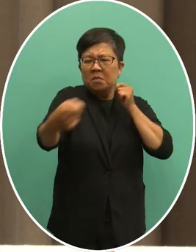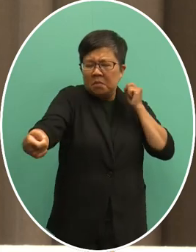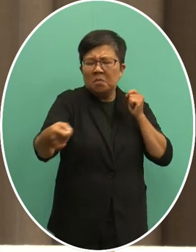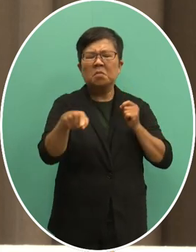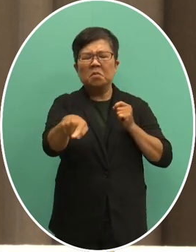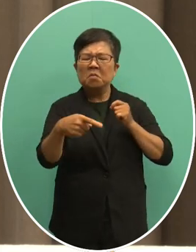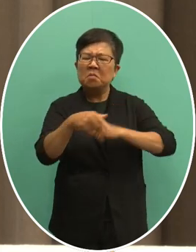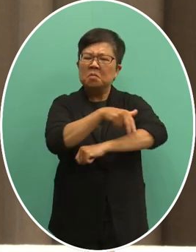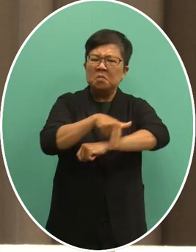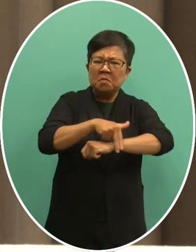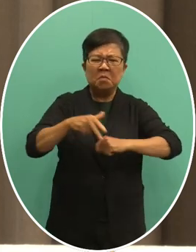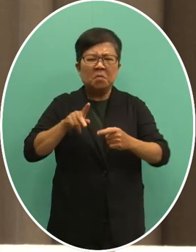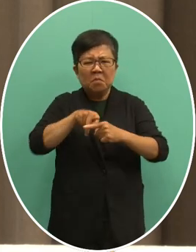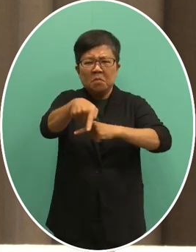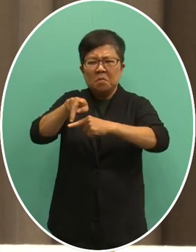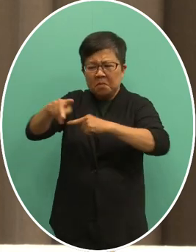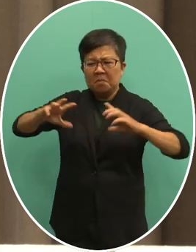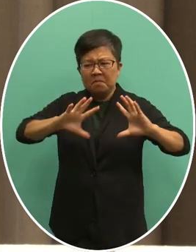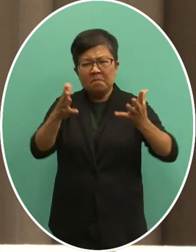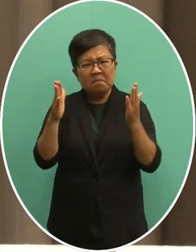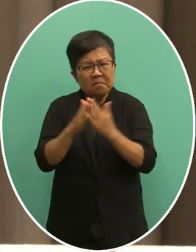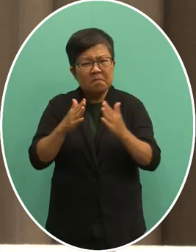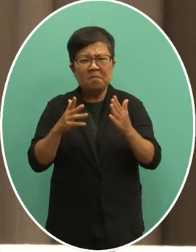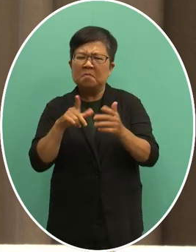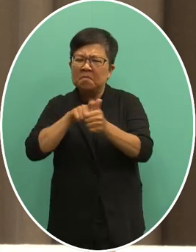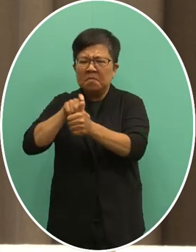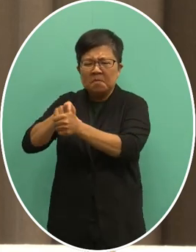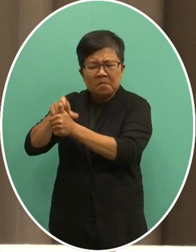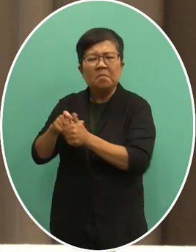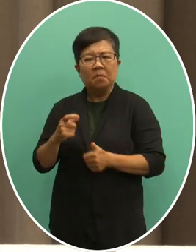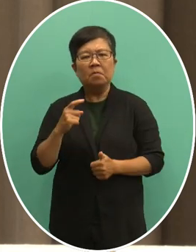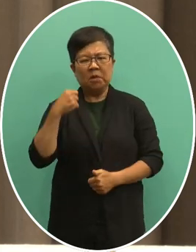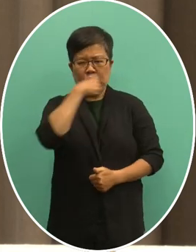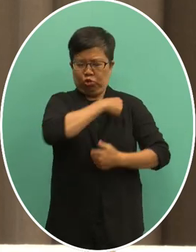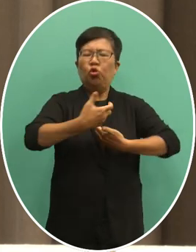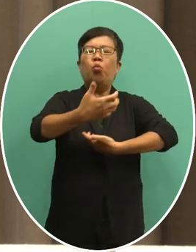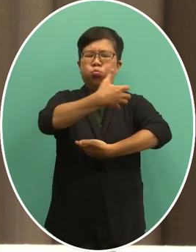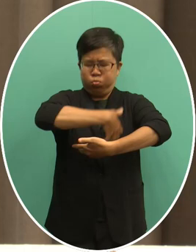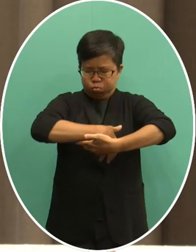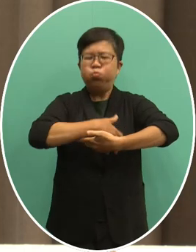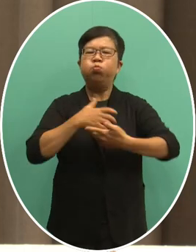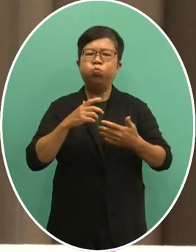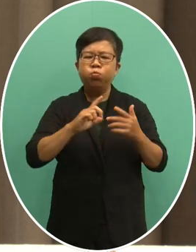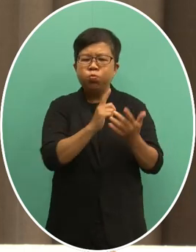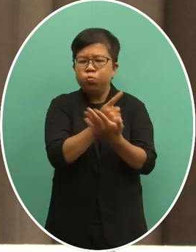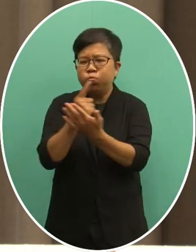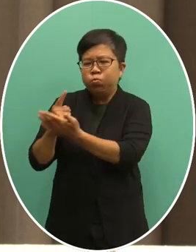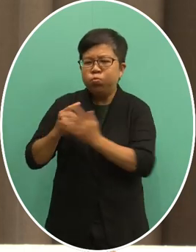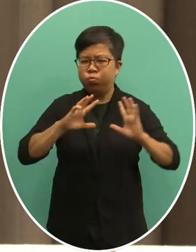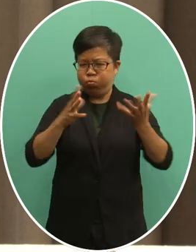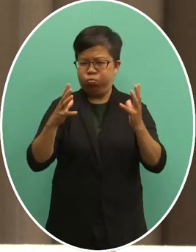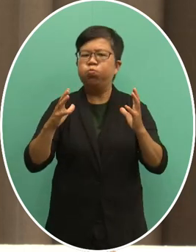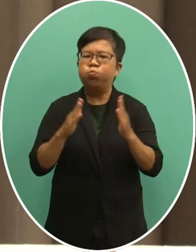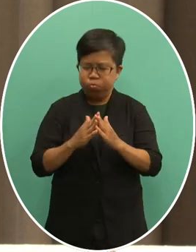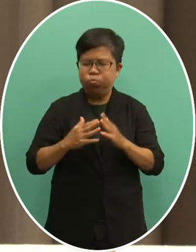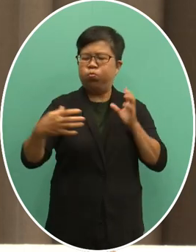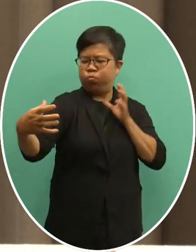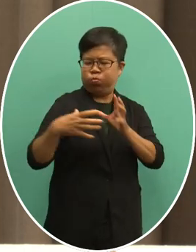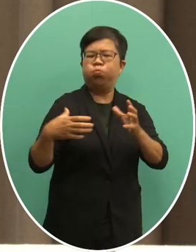等跨国性的议题呢也都需要包括台湾在内的各个国家共同的参与